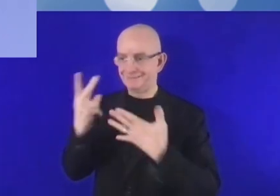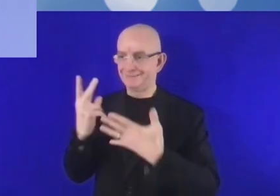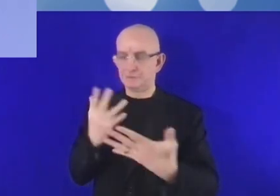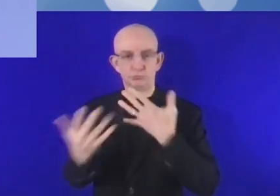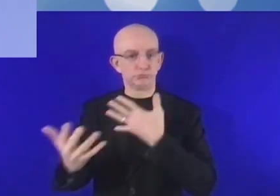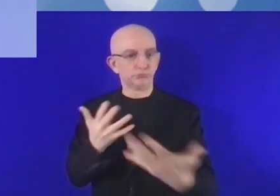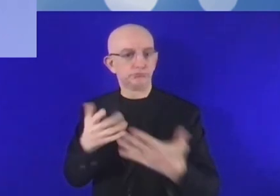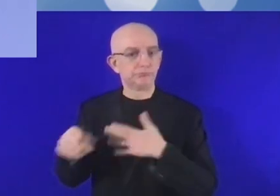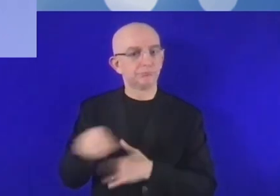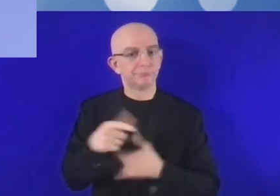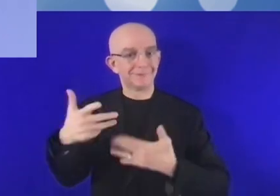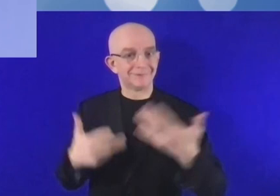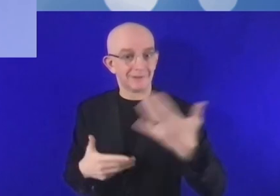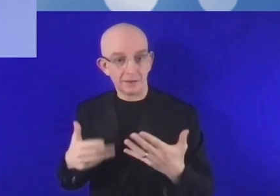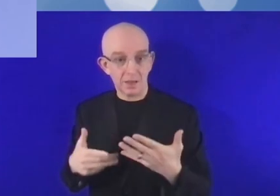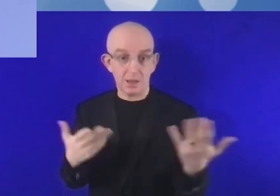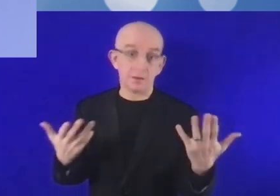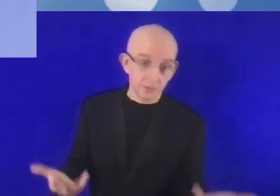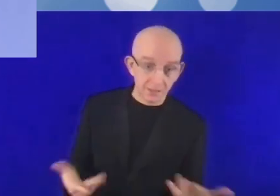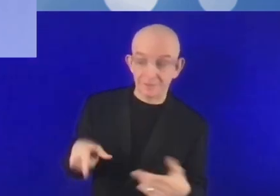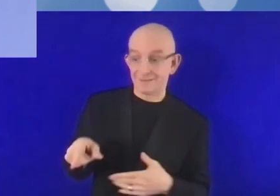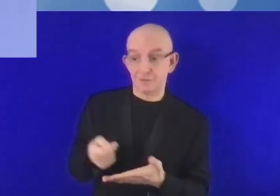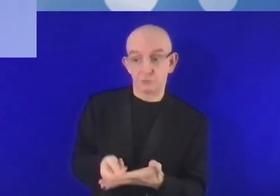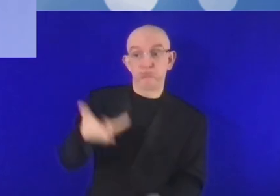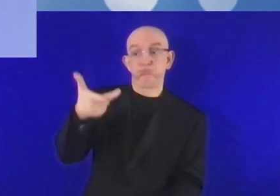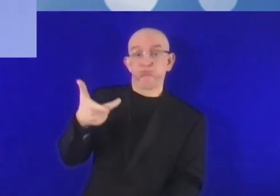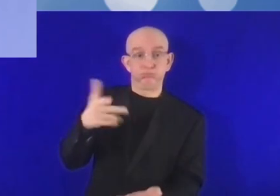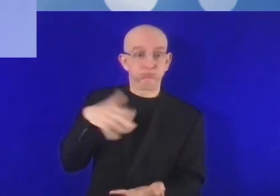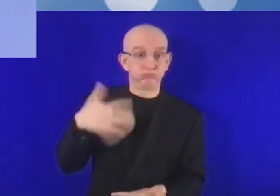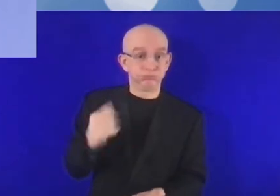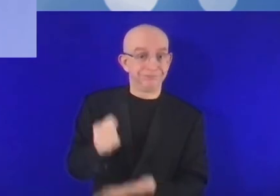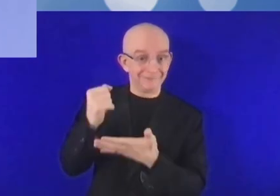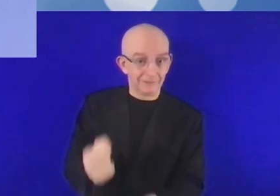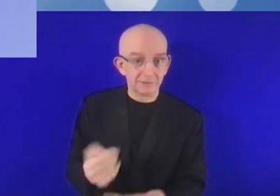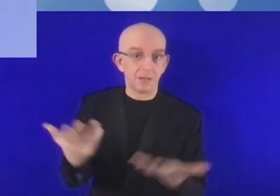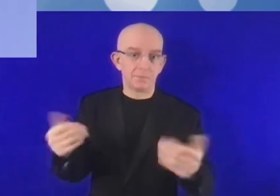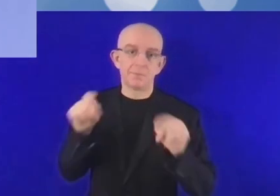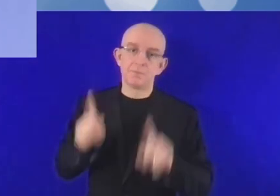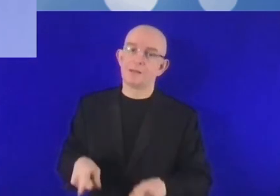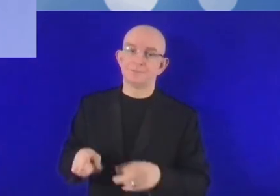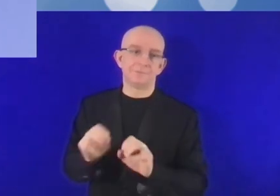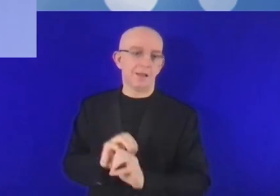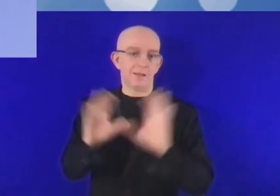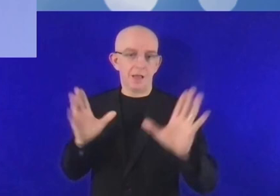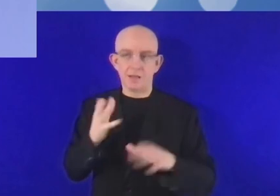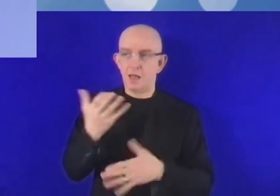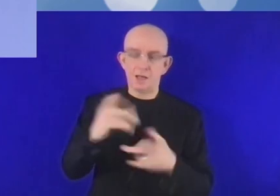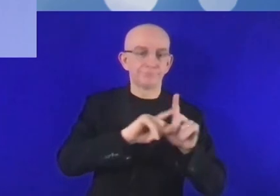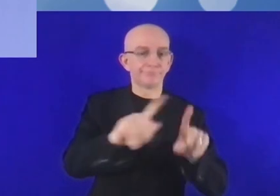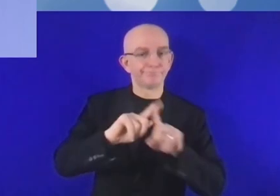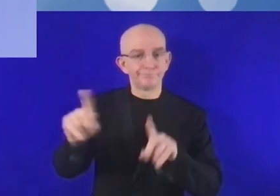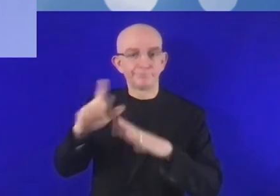et il est donc important de les traiter avec beaucoup de responsabilités et un haut degré de transparence. Il faut savoir qu'il y a beaucoup